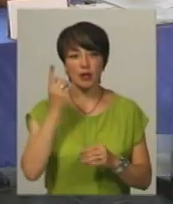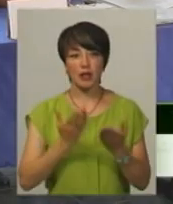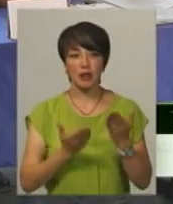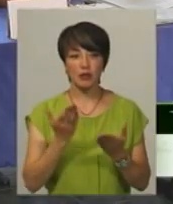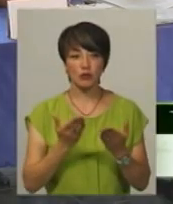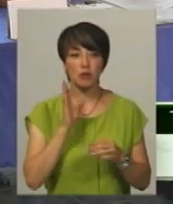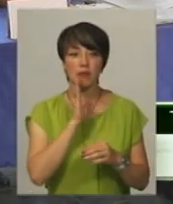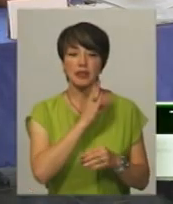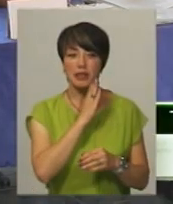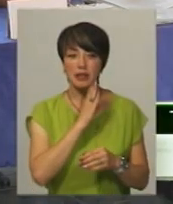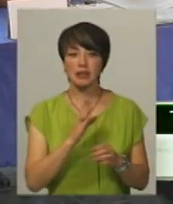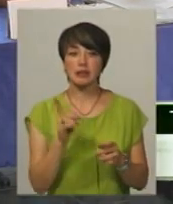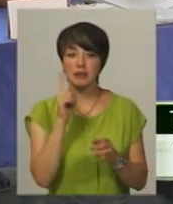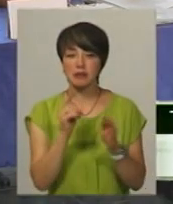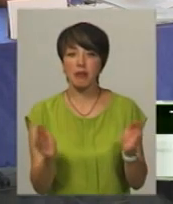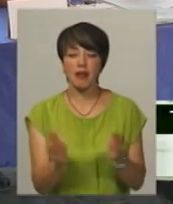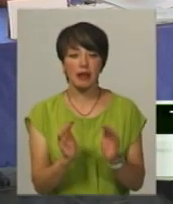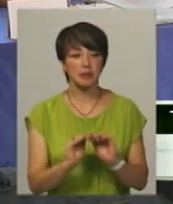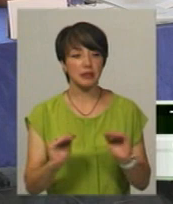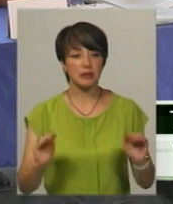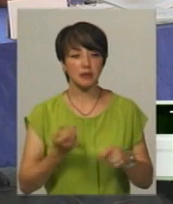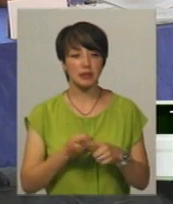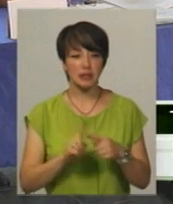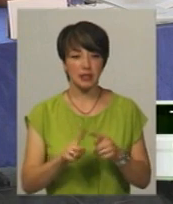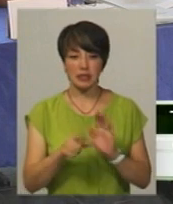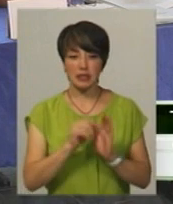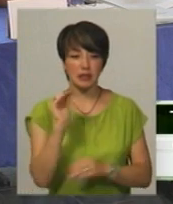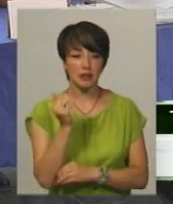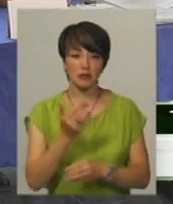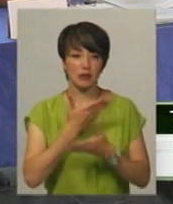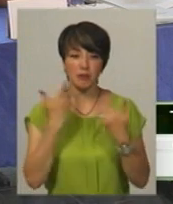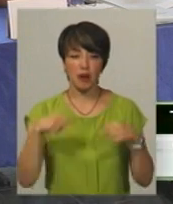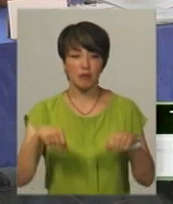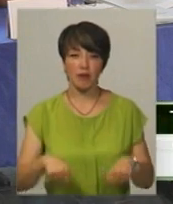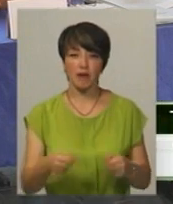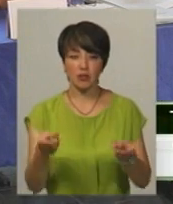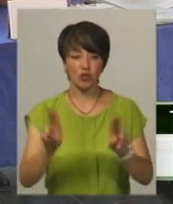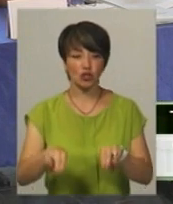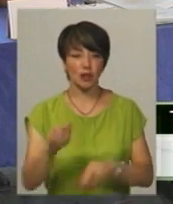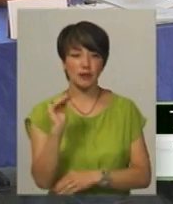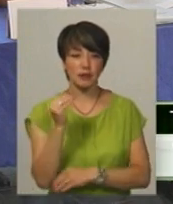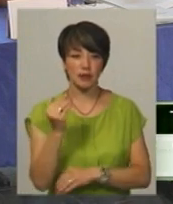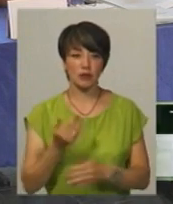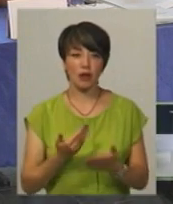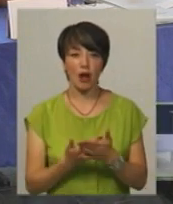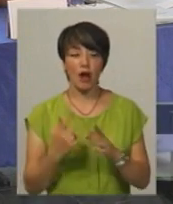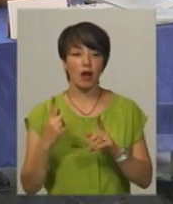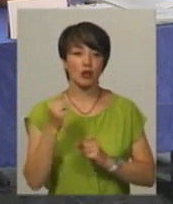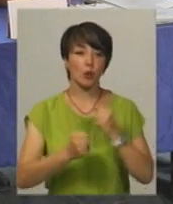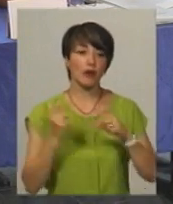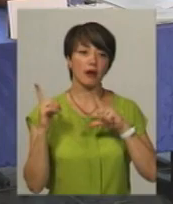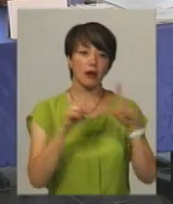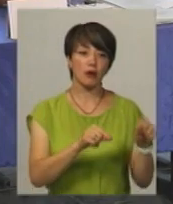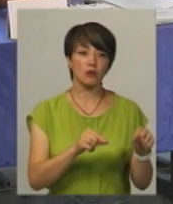матері з маленькими дітками, і це ж з дитиною, тут вони не мають права залишати дитину, а добираються